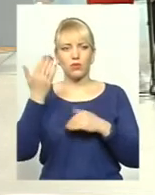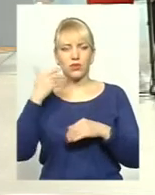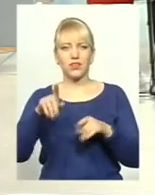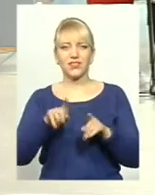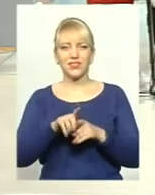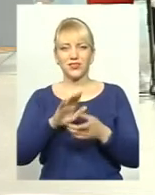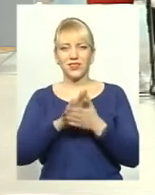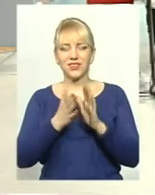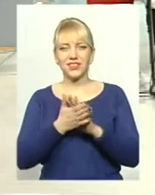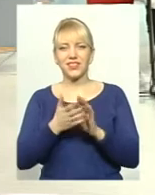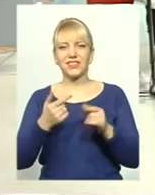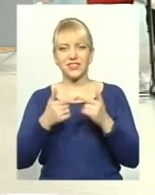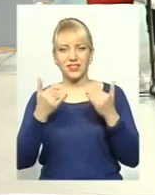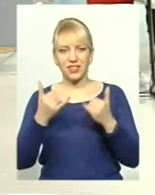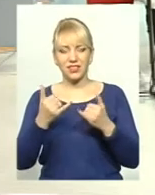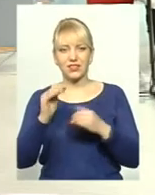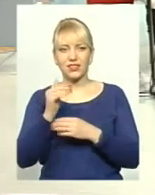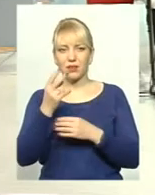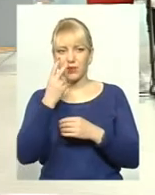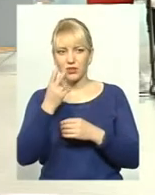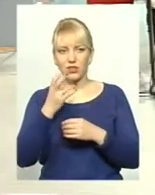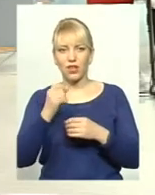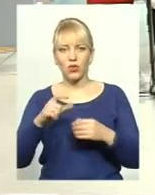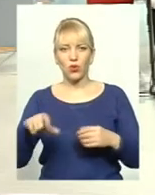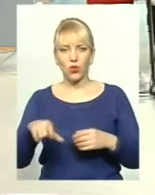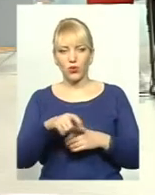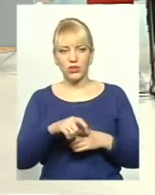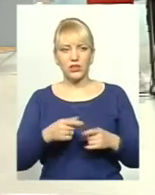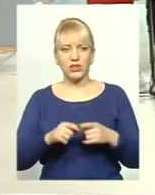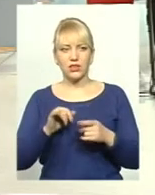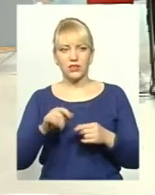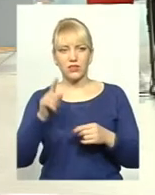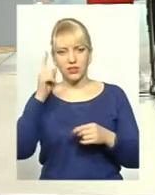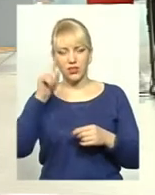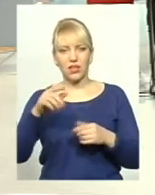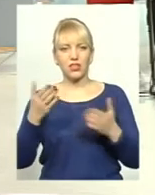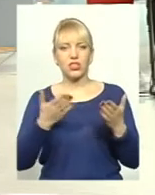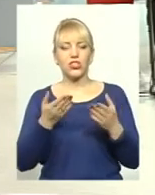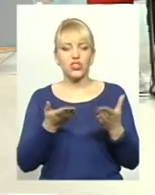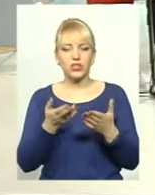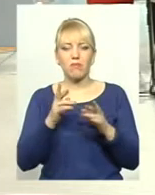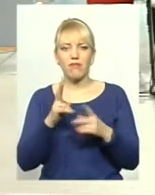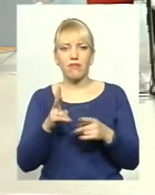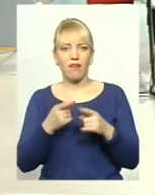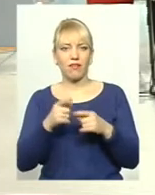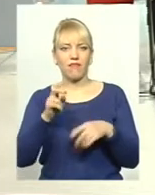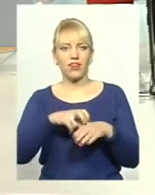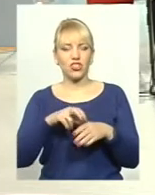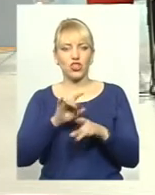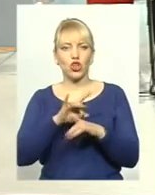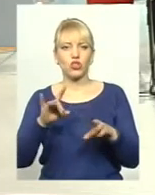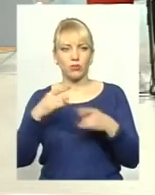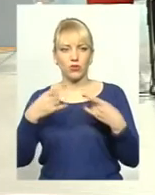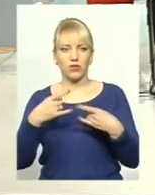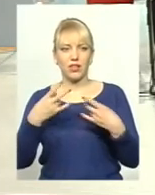ситуація, зараз дитину бачиш на дорозі, на вулиці, він знає, чим, як, бо йому врачі сказали по телевізору.